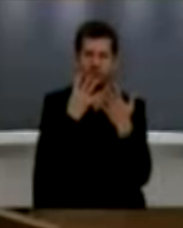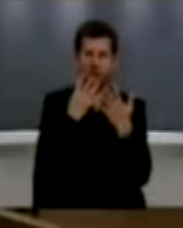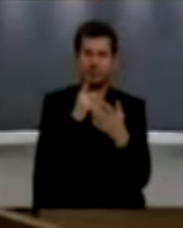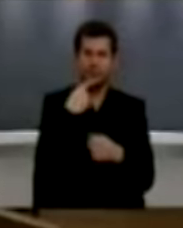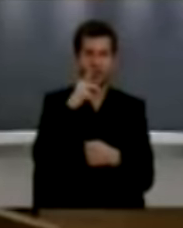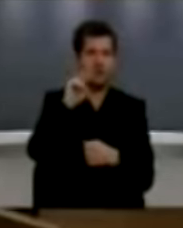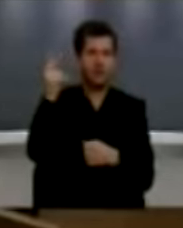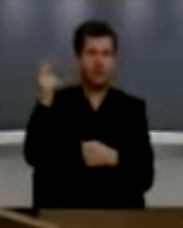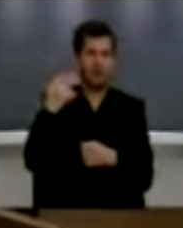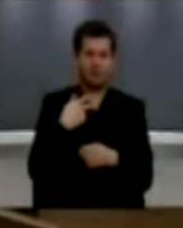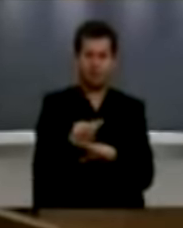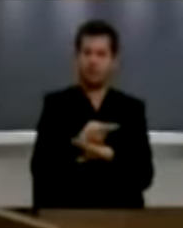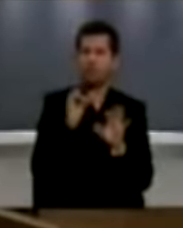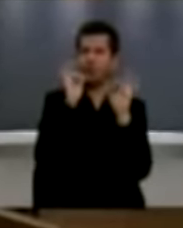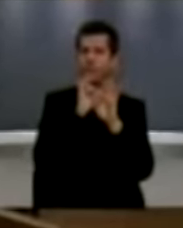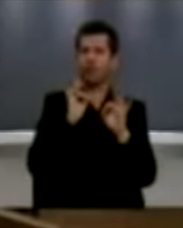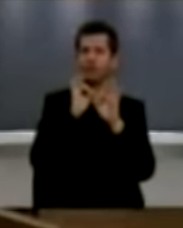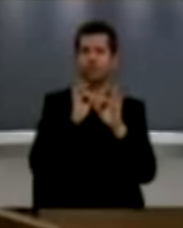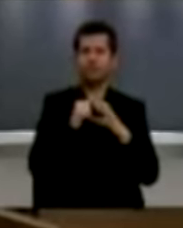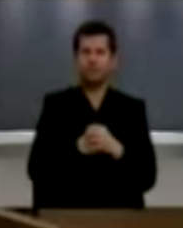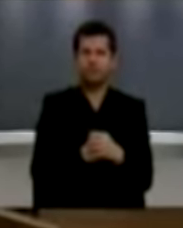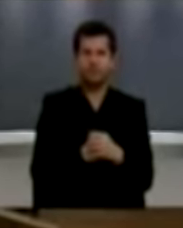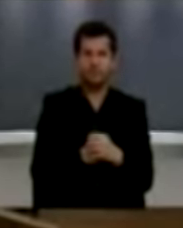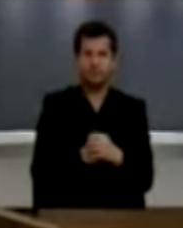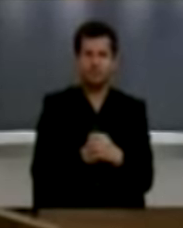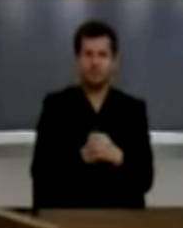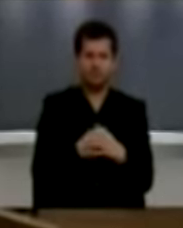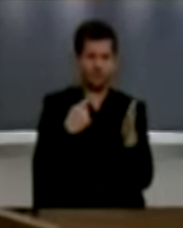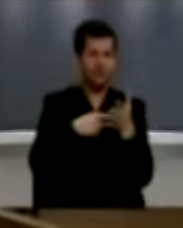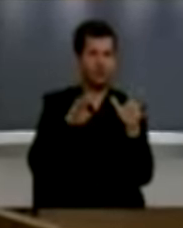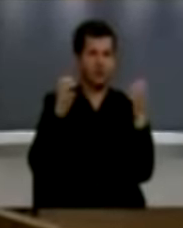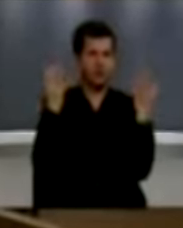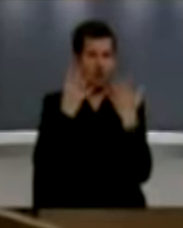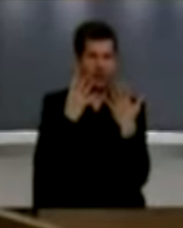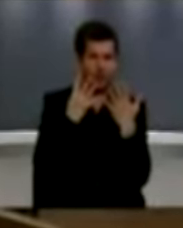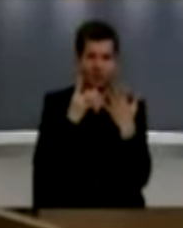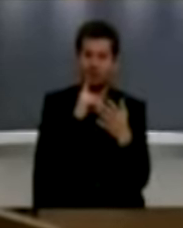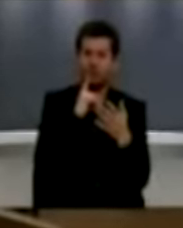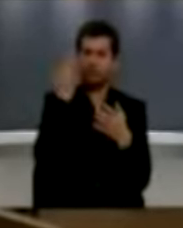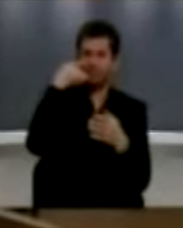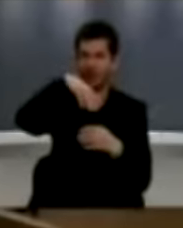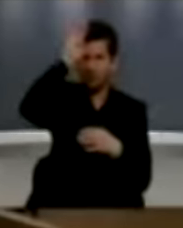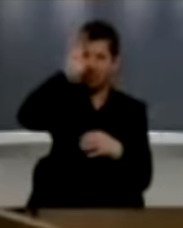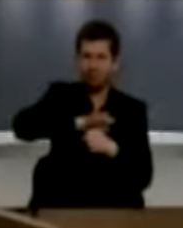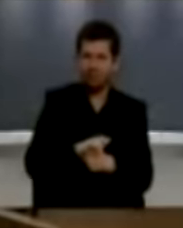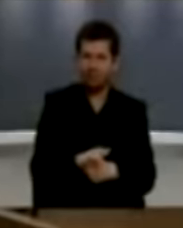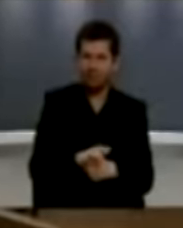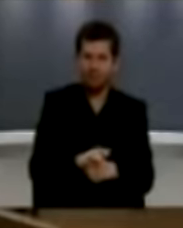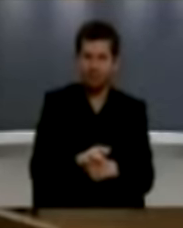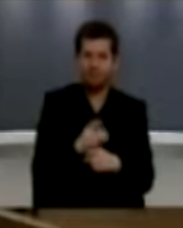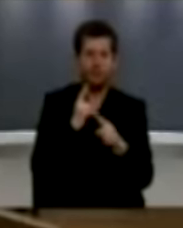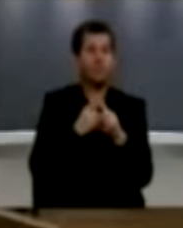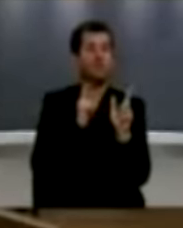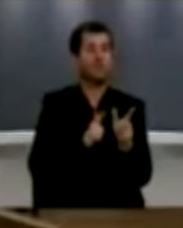tjerët na kur se kishin pas pavarësi. Gjatë viteve 90 në në nëqizmën e rejimit Miloševiqit edhe në vlugun e